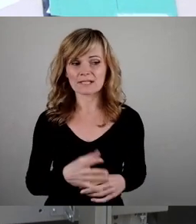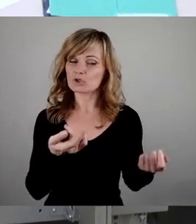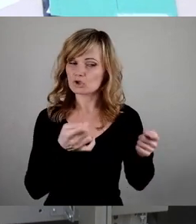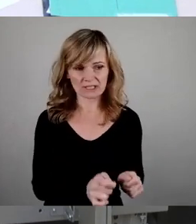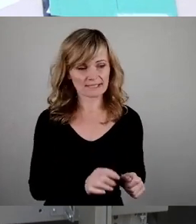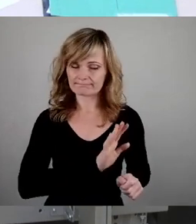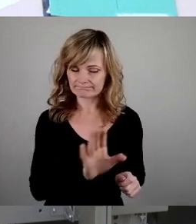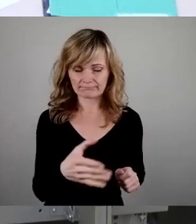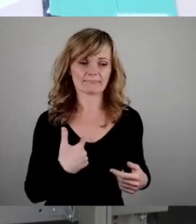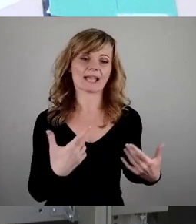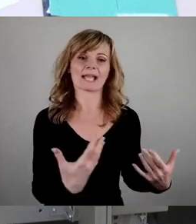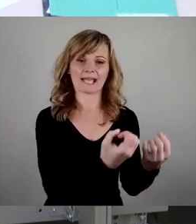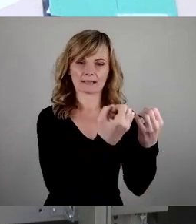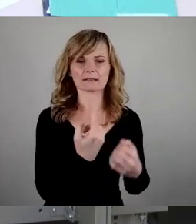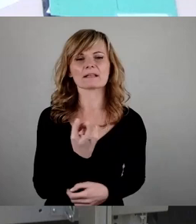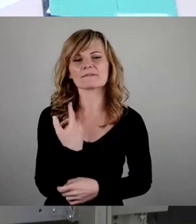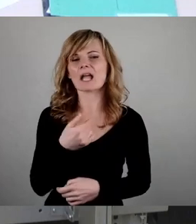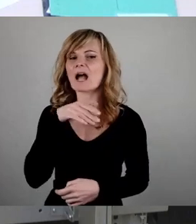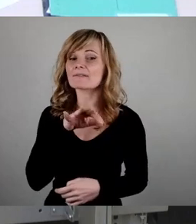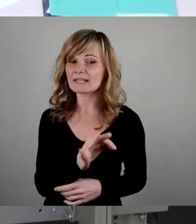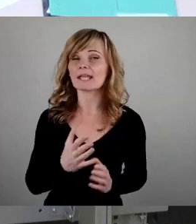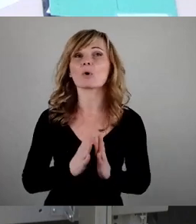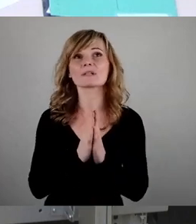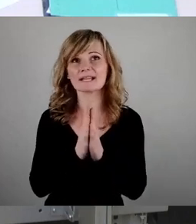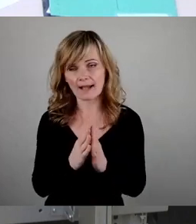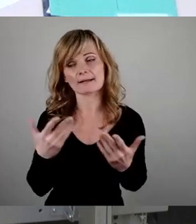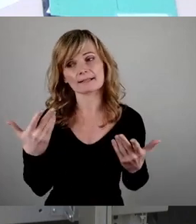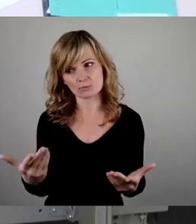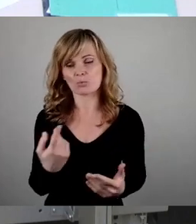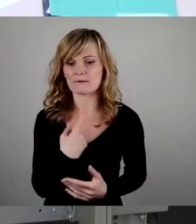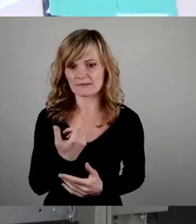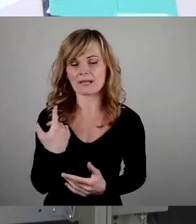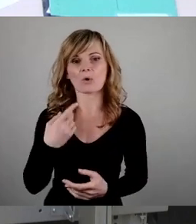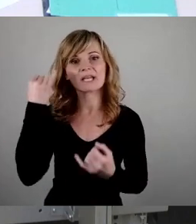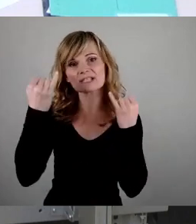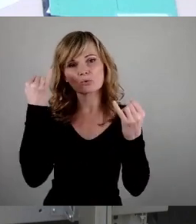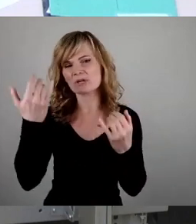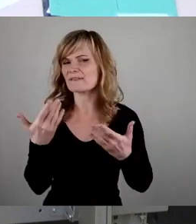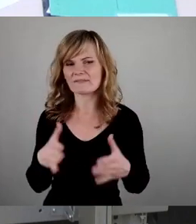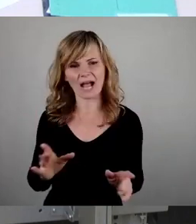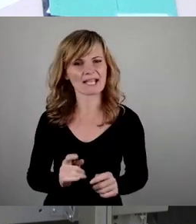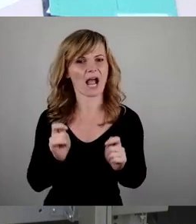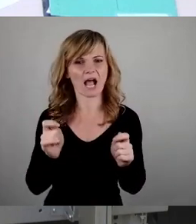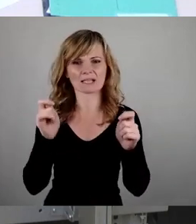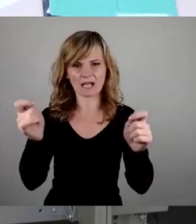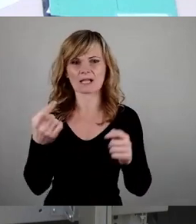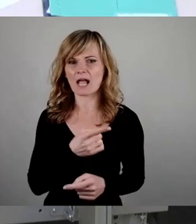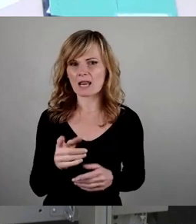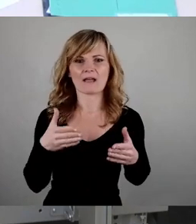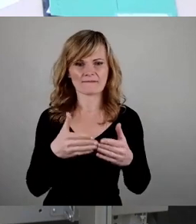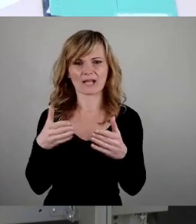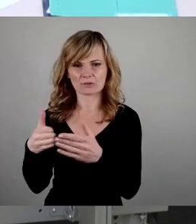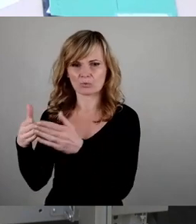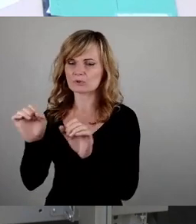wir als AfD haben ja Gott sei Dank das Privileg mittlerweile, ideologiefrei Anträgen aller Fraktionen zuzustimmen, wenn wir